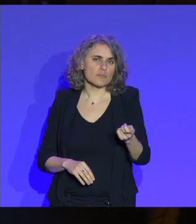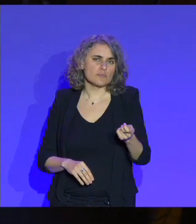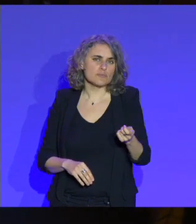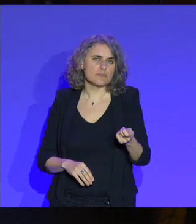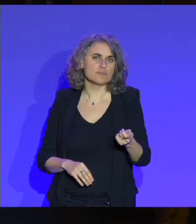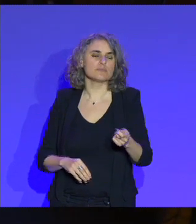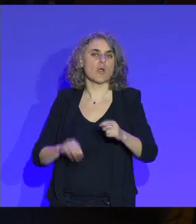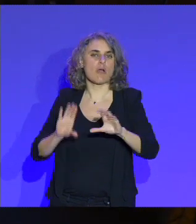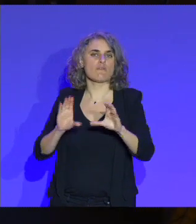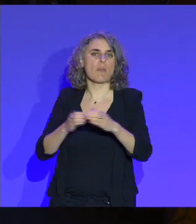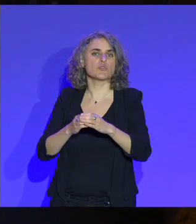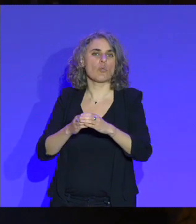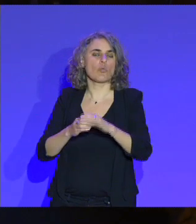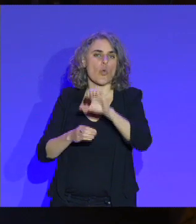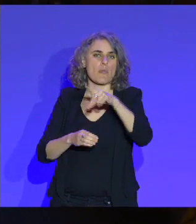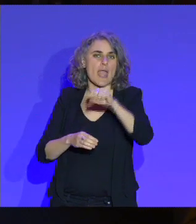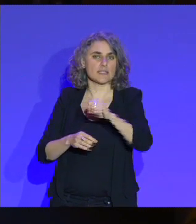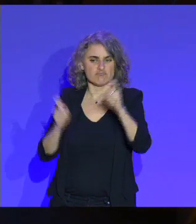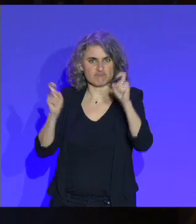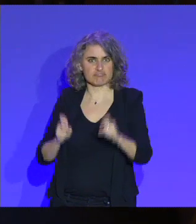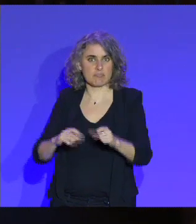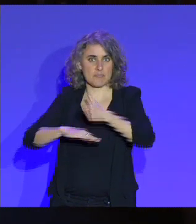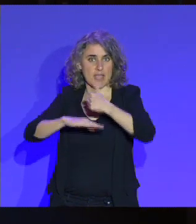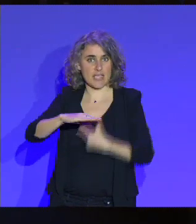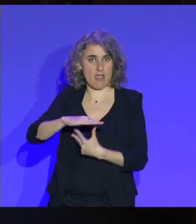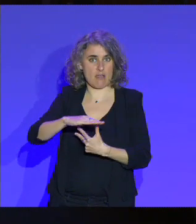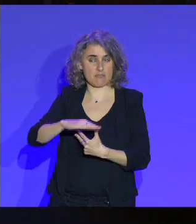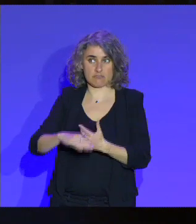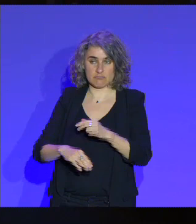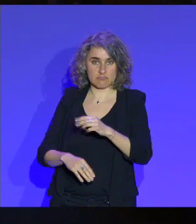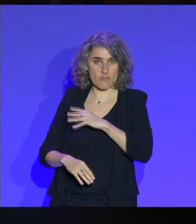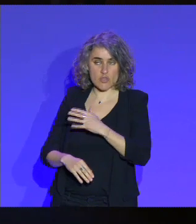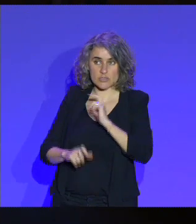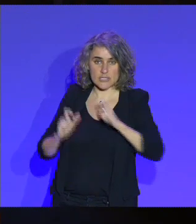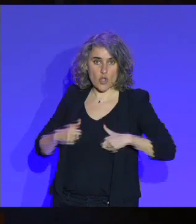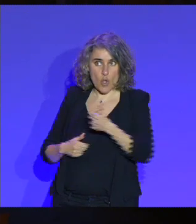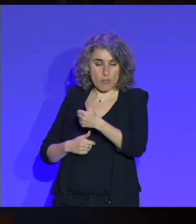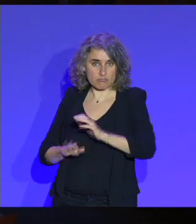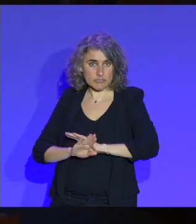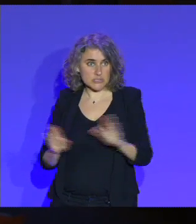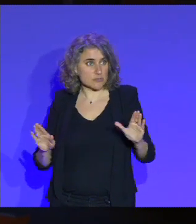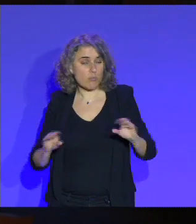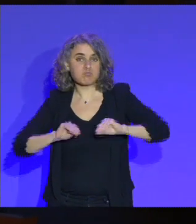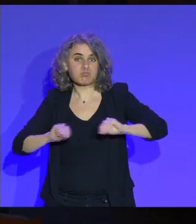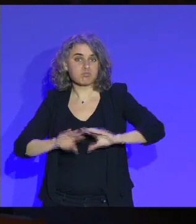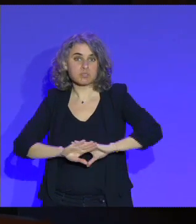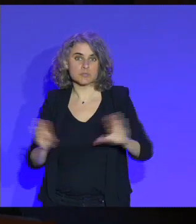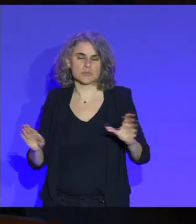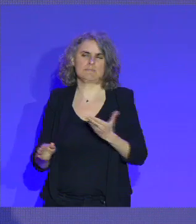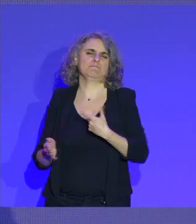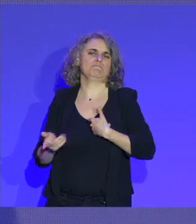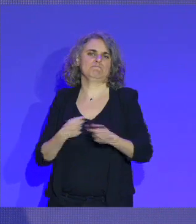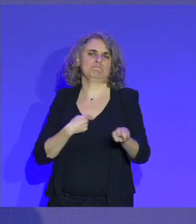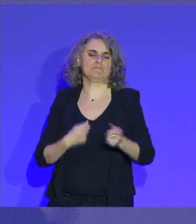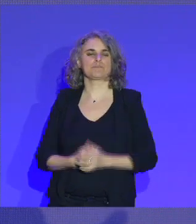de la formation en EPS des professeurs d'école. C'est totalement à l'encontre de tout ce qu'il faudrait faire.